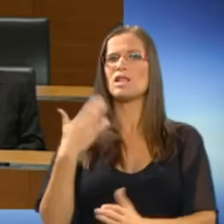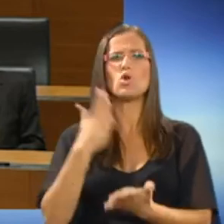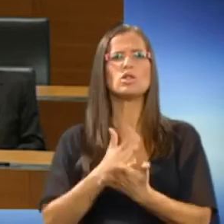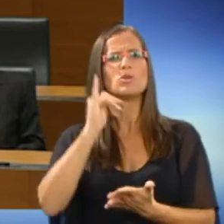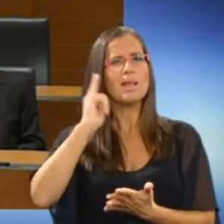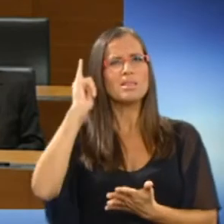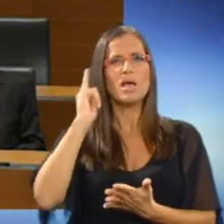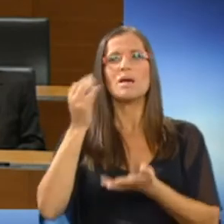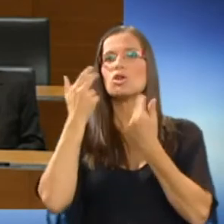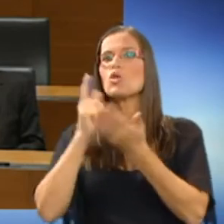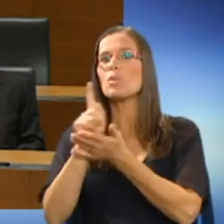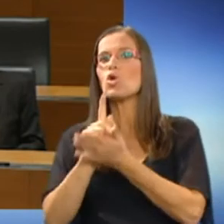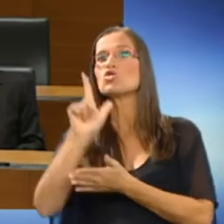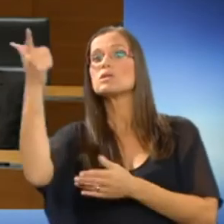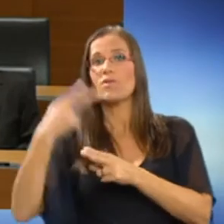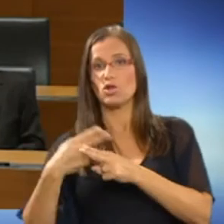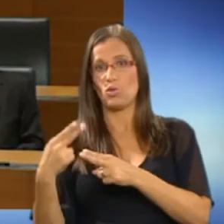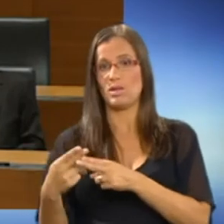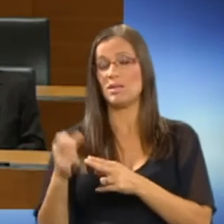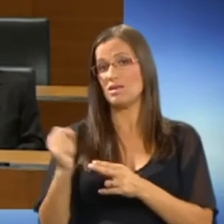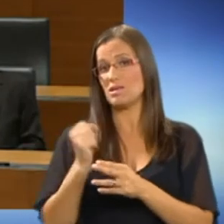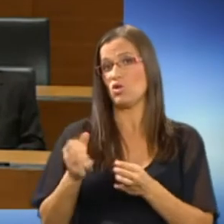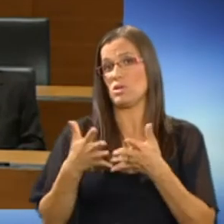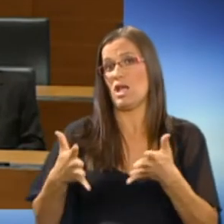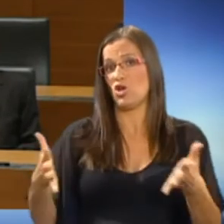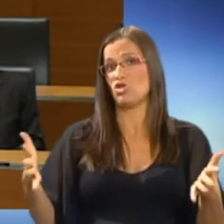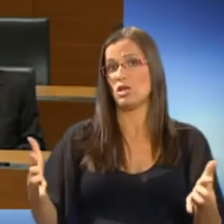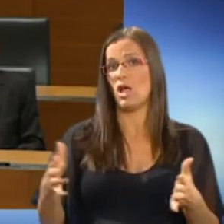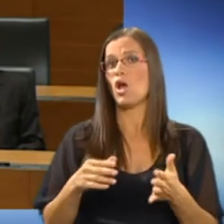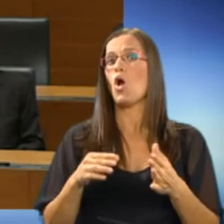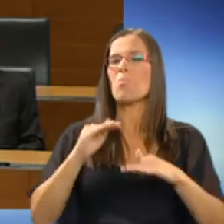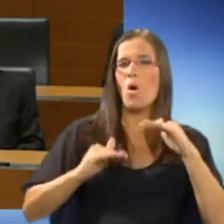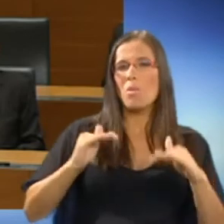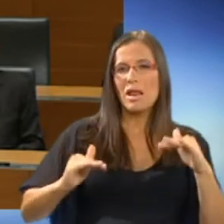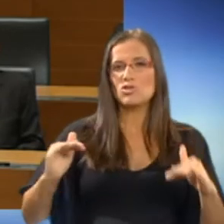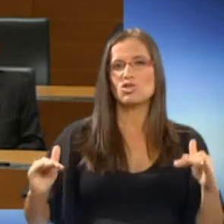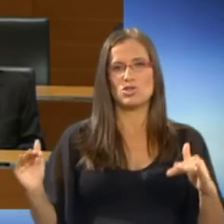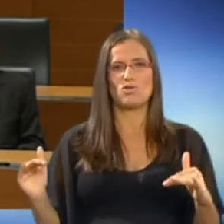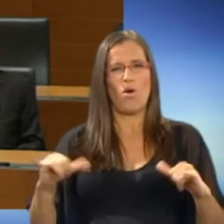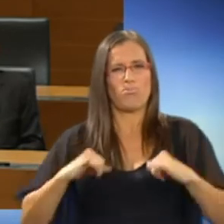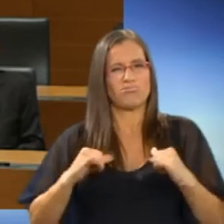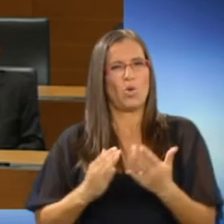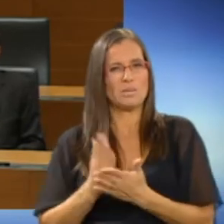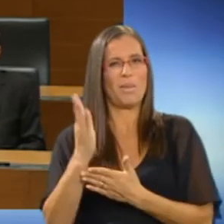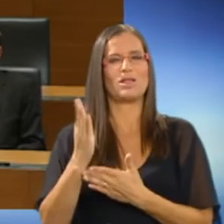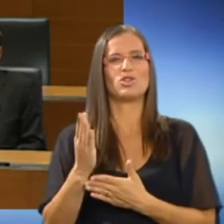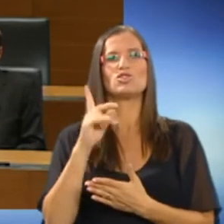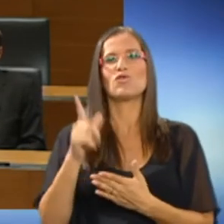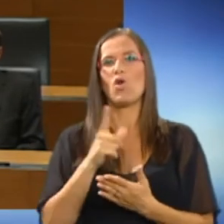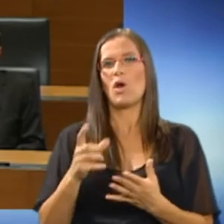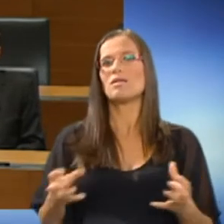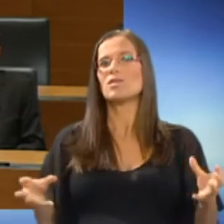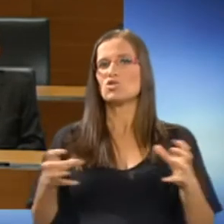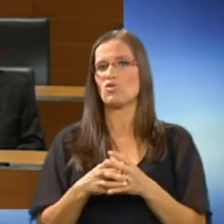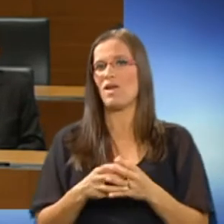raje iščejo priložnosti v tujini. Zato se raširjajo po prečništvo, po spetništvo in prepletanje